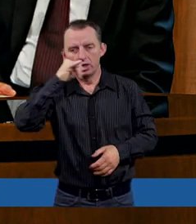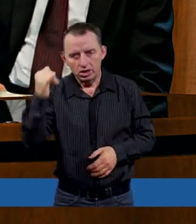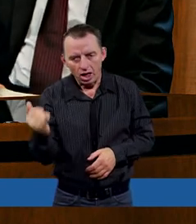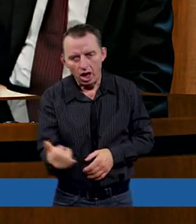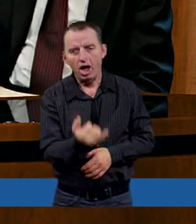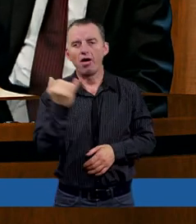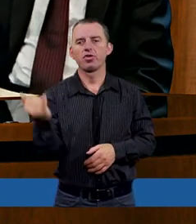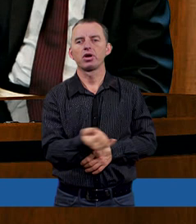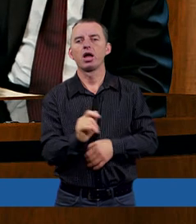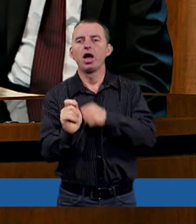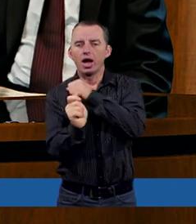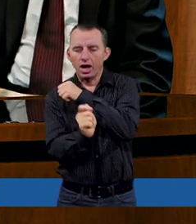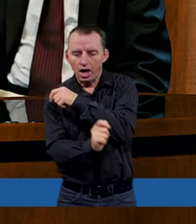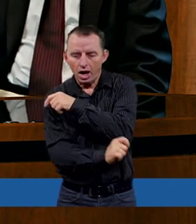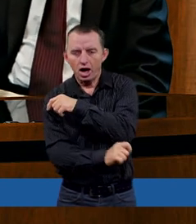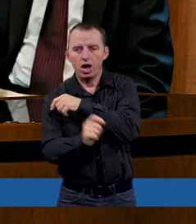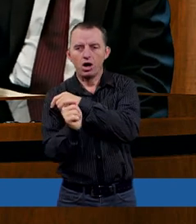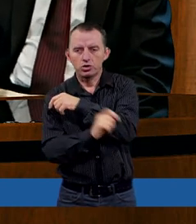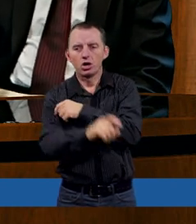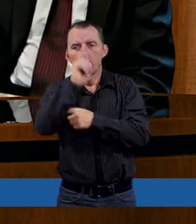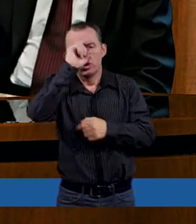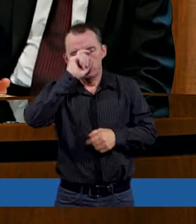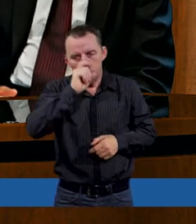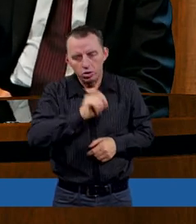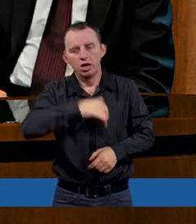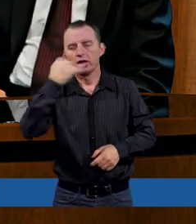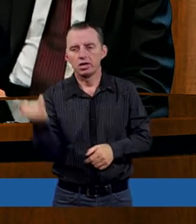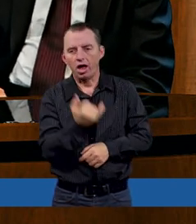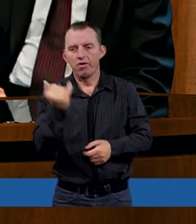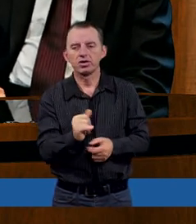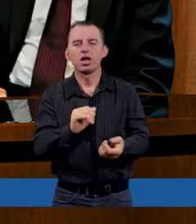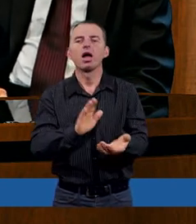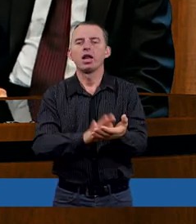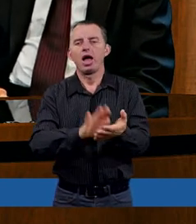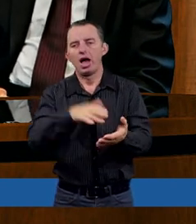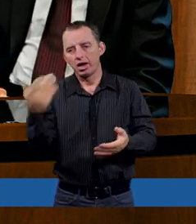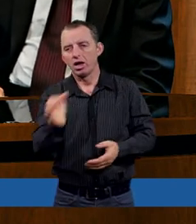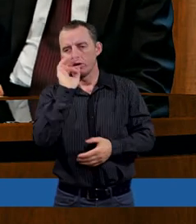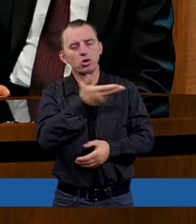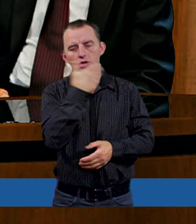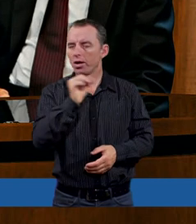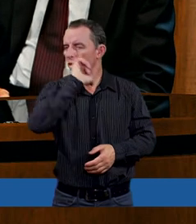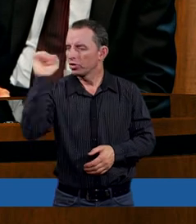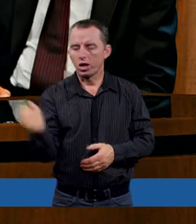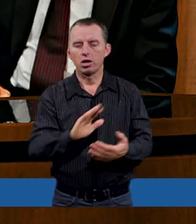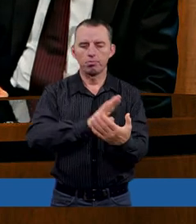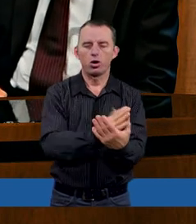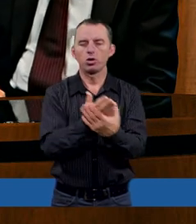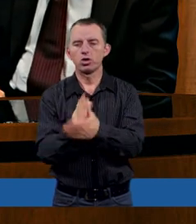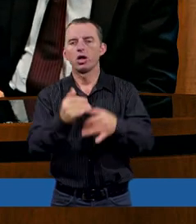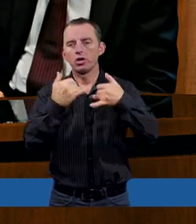karze zło, zawsze nagradza dobro i nie ma żadnych pośrednich nigdy